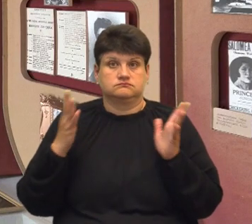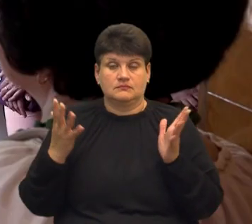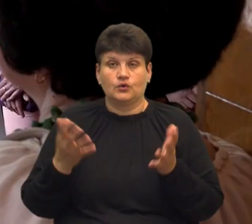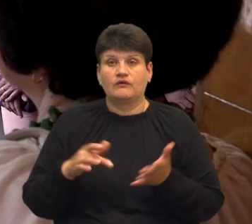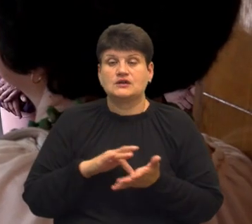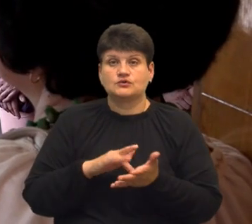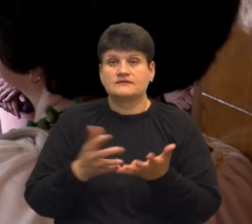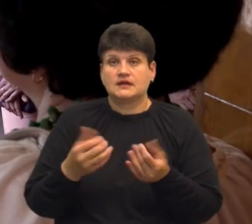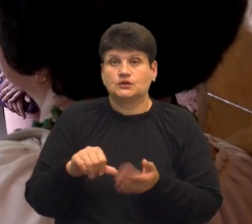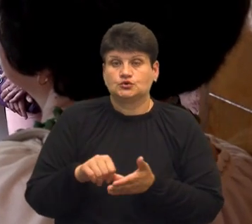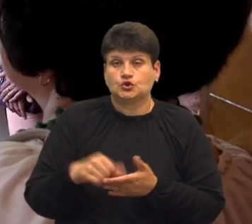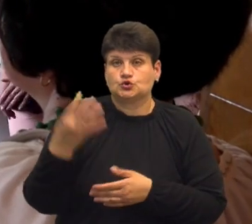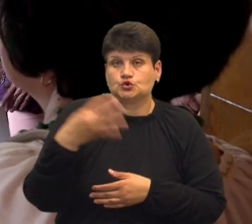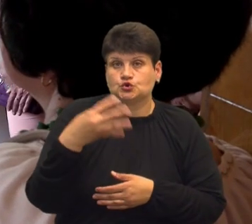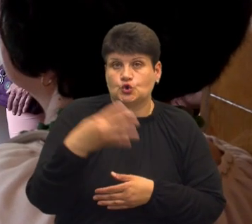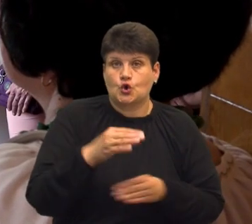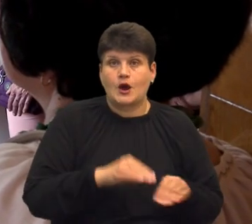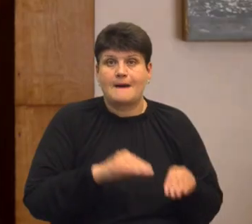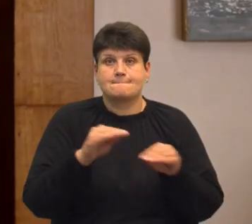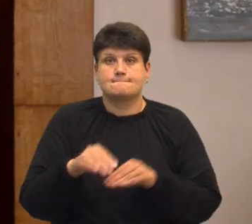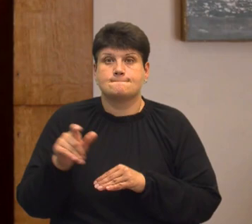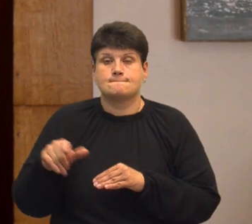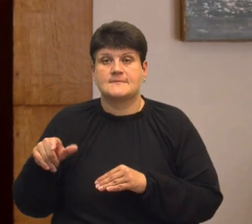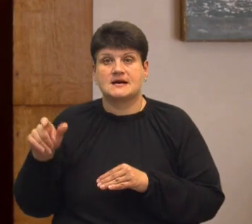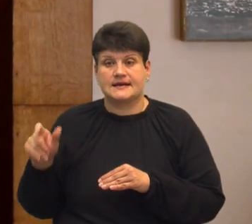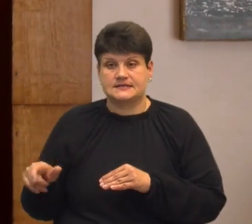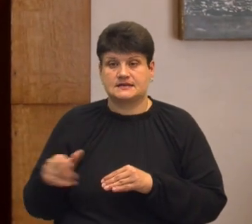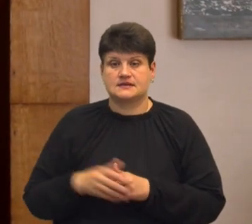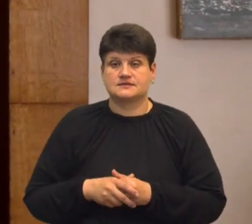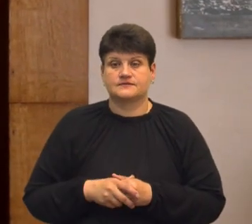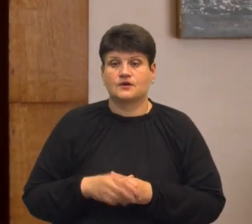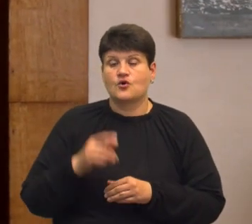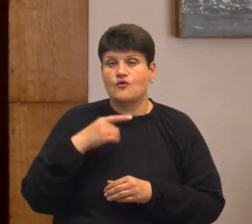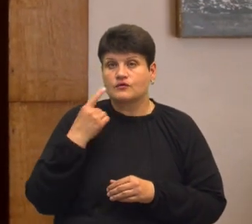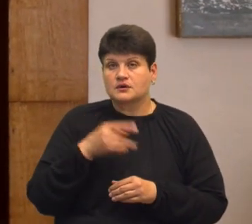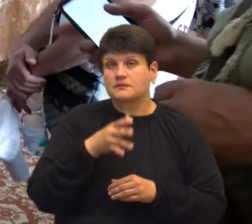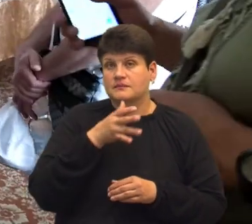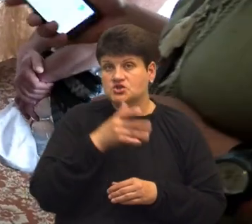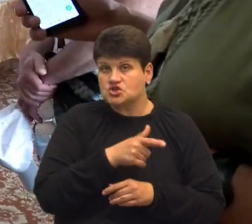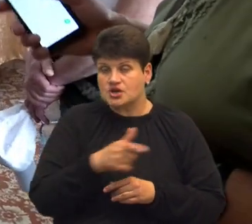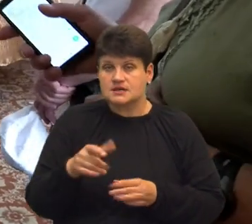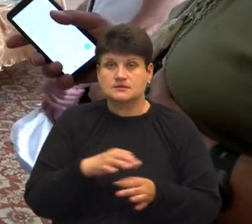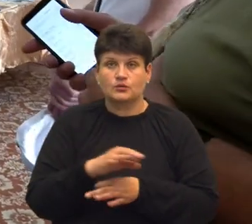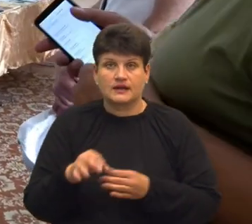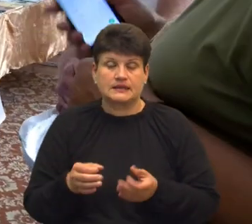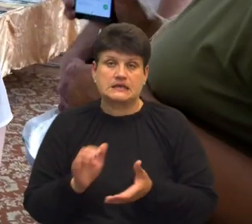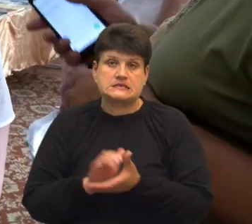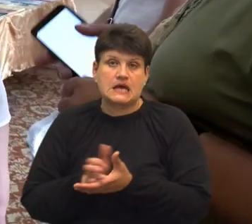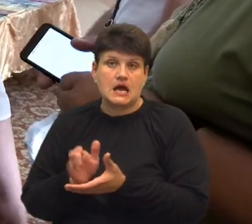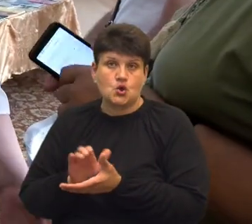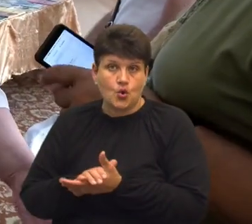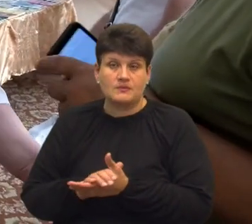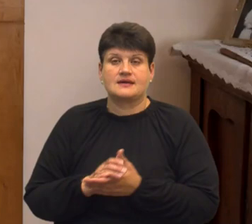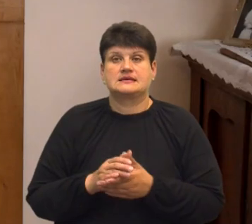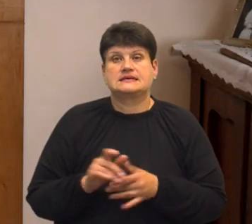40 переселенців, розповідає соціальна працівниця Мирослава Загородна. Каже, під час проєкту їх знайомлять з діячами культури і мистецтва